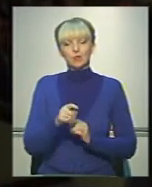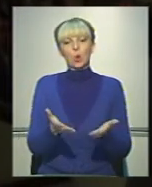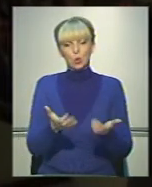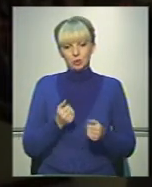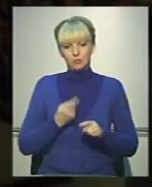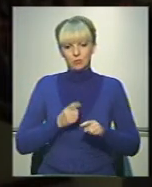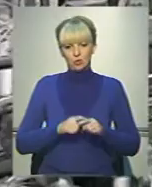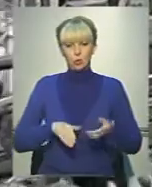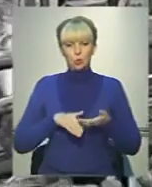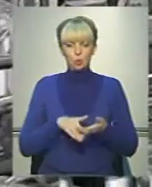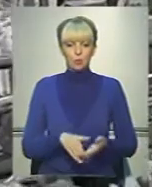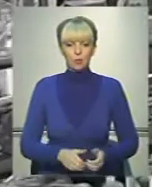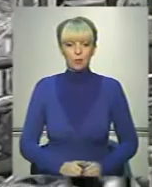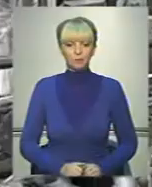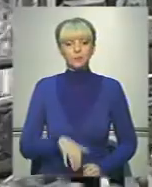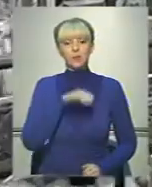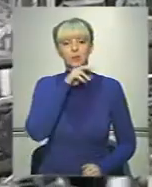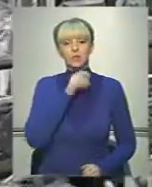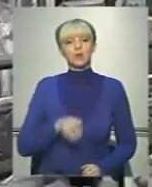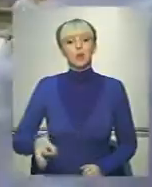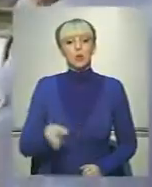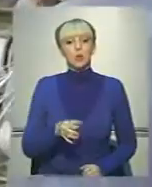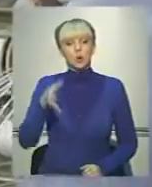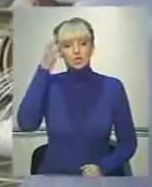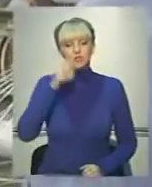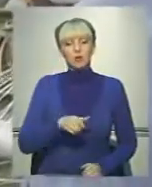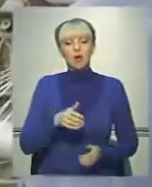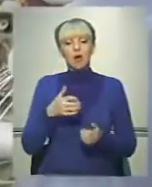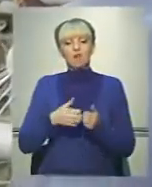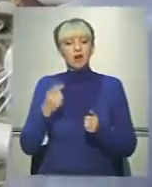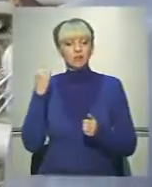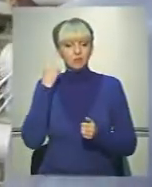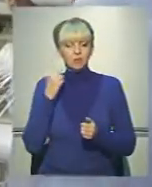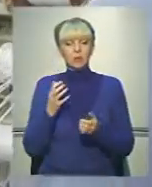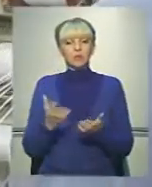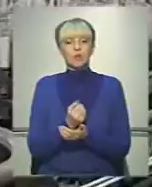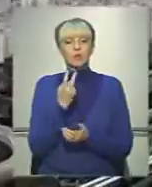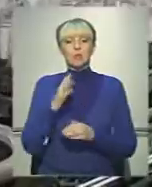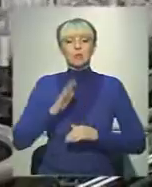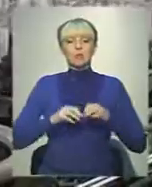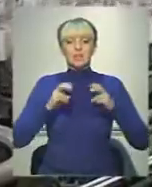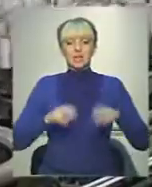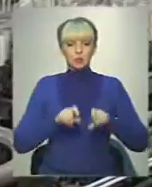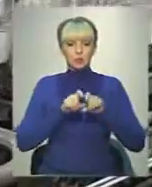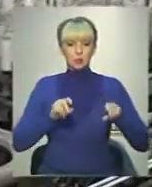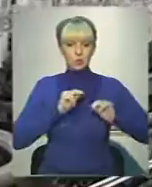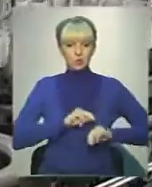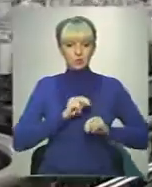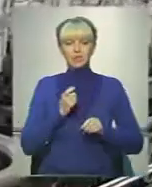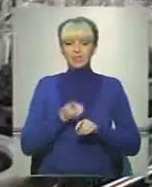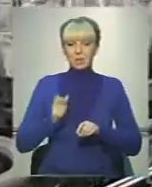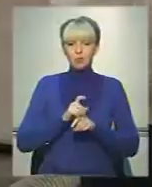отримують цю допомогу. У Чернівецькій області освіти люди з вадами слуху здобувають у двох спеціалізованих школах. Працюють вже